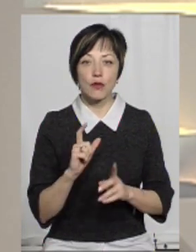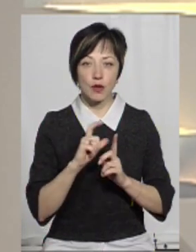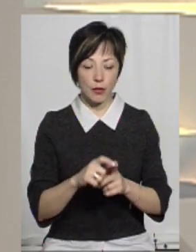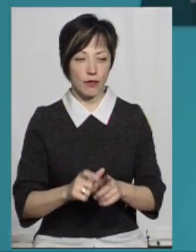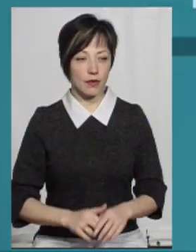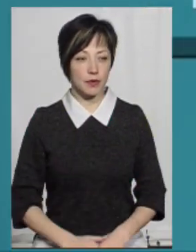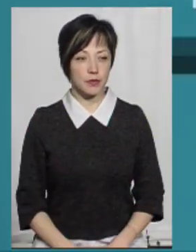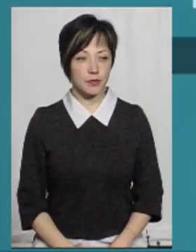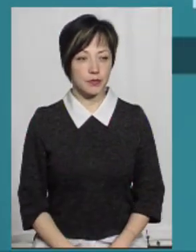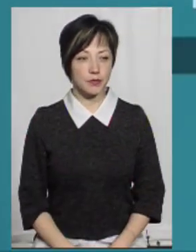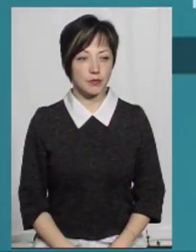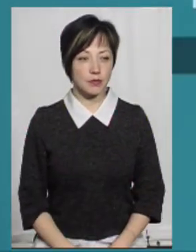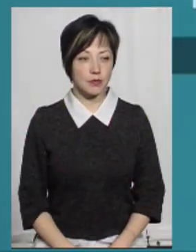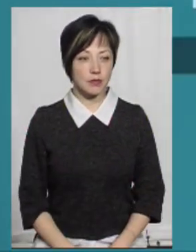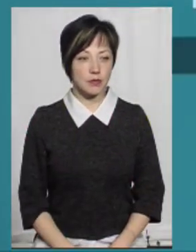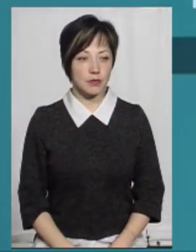відповів?